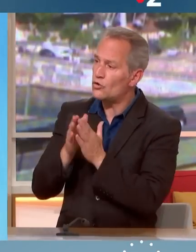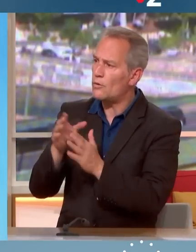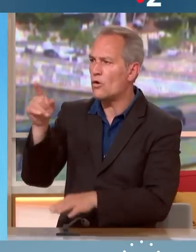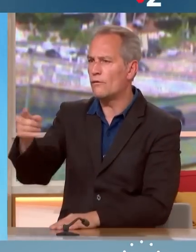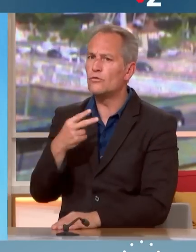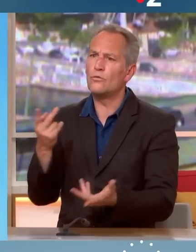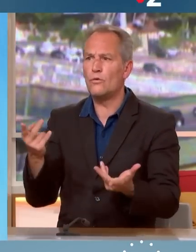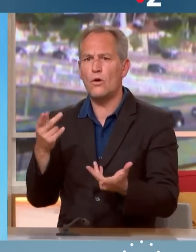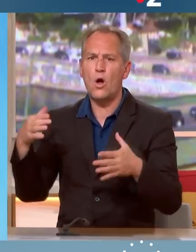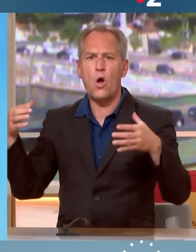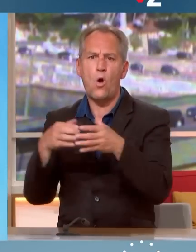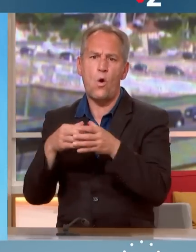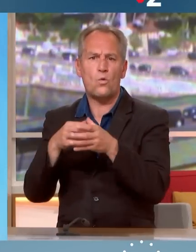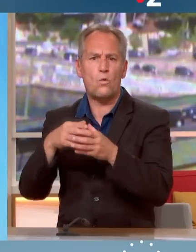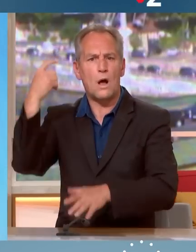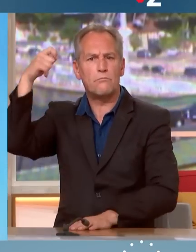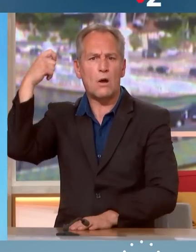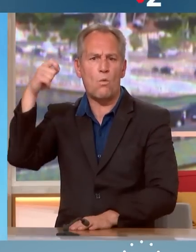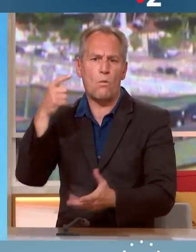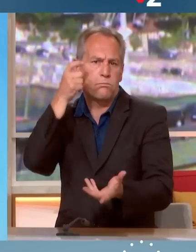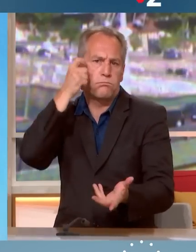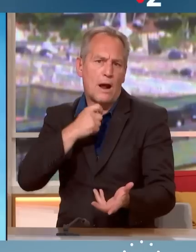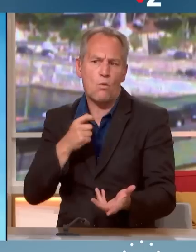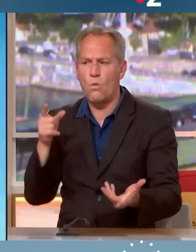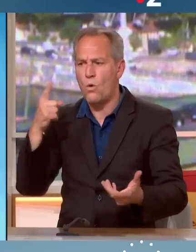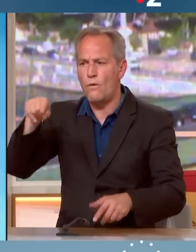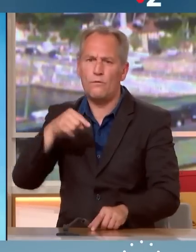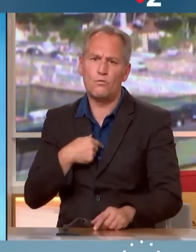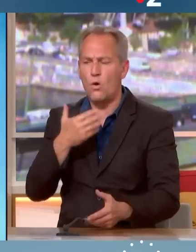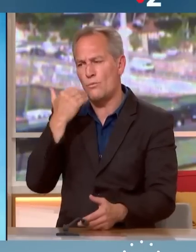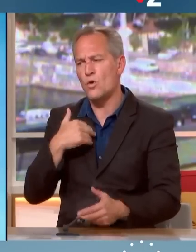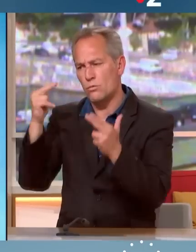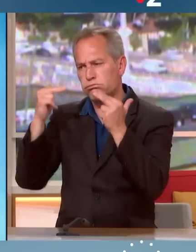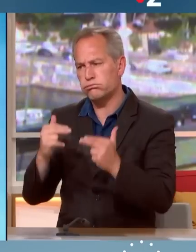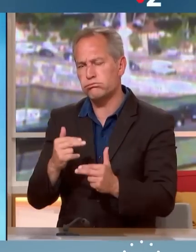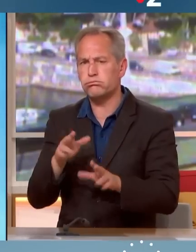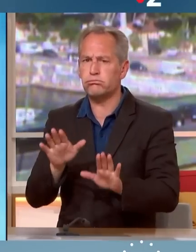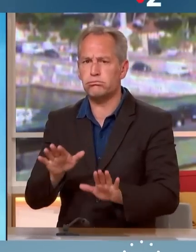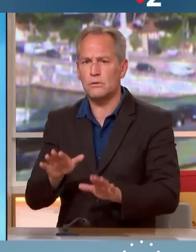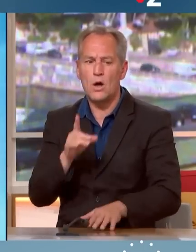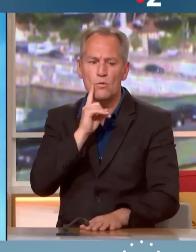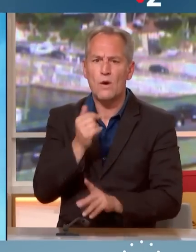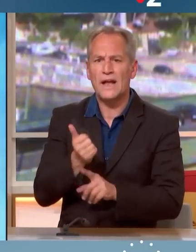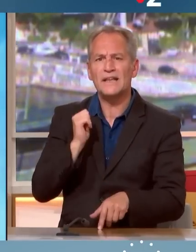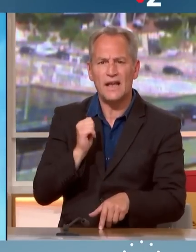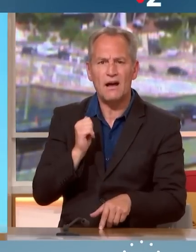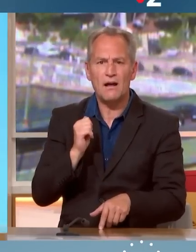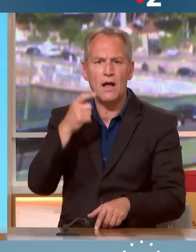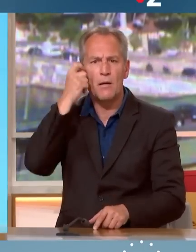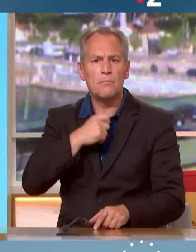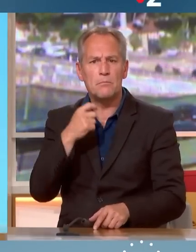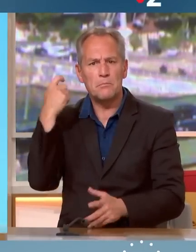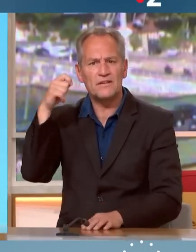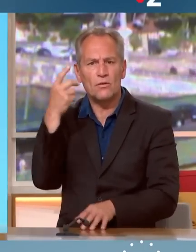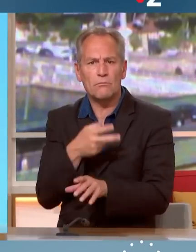Vous, les macronistes, voilà ce qu'il a dit hier, notamment après les propos du président de la République sur le tarmac, alors qu'il partait pour une